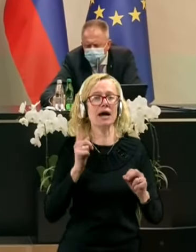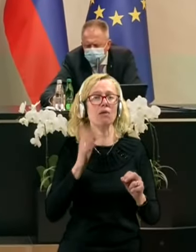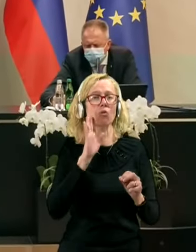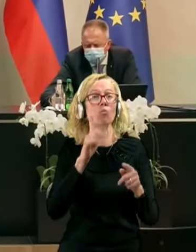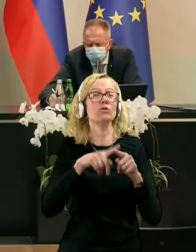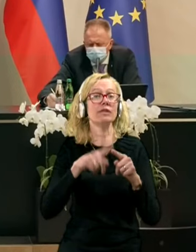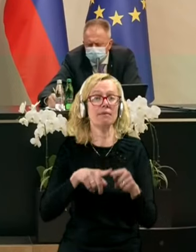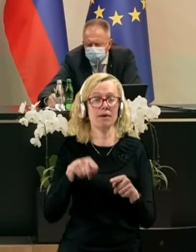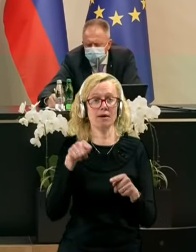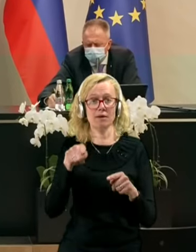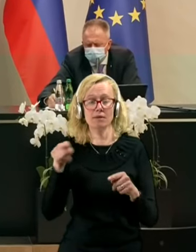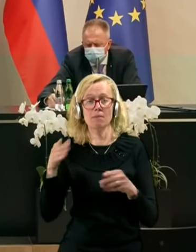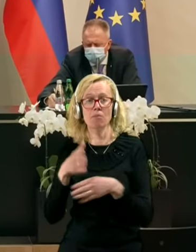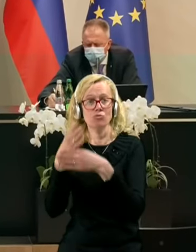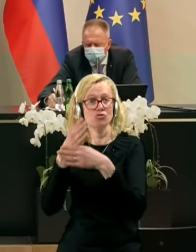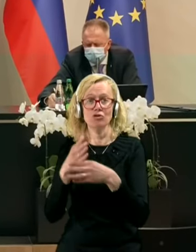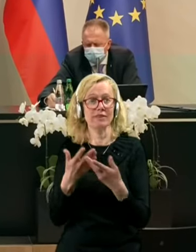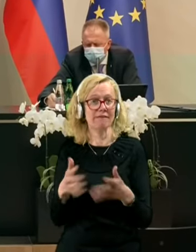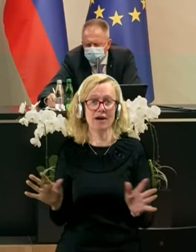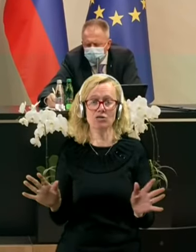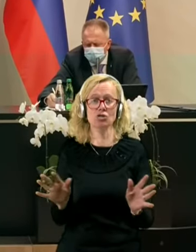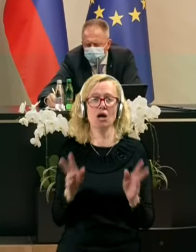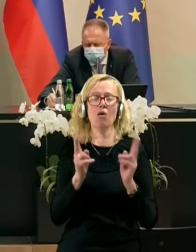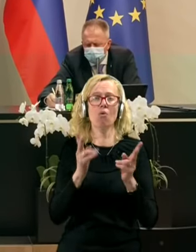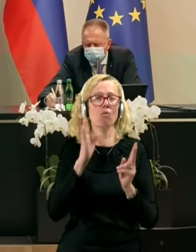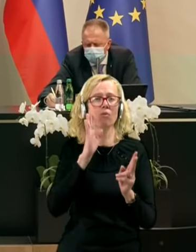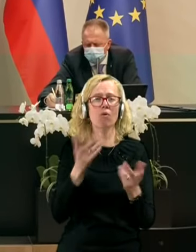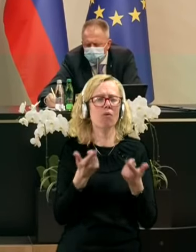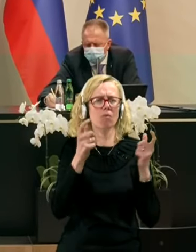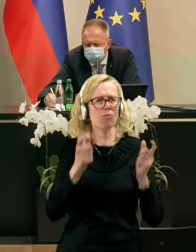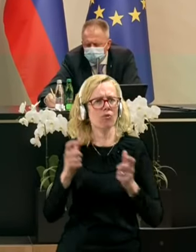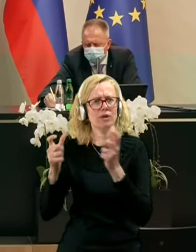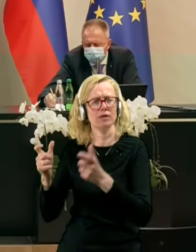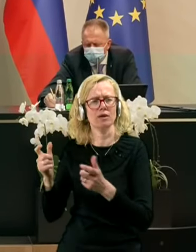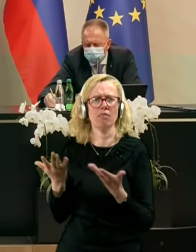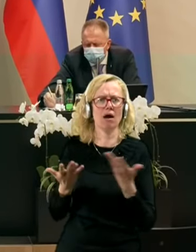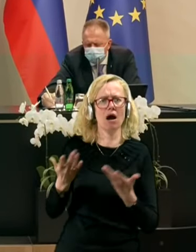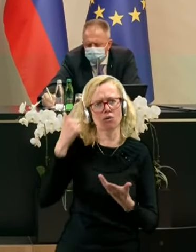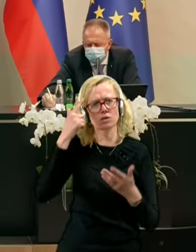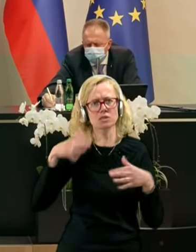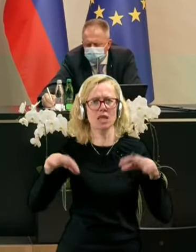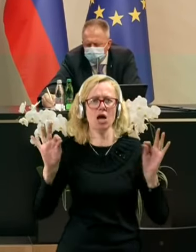pomoči več ne bo, kako se bodo lahko pač podjetja nekako znašla?